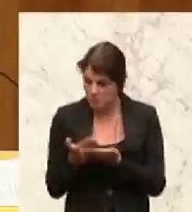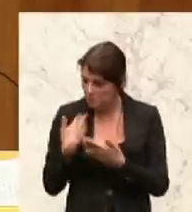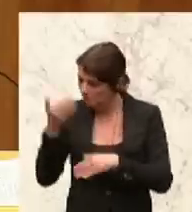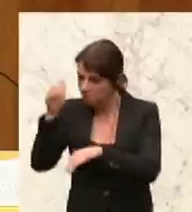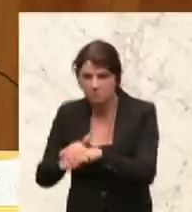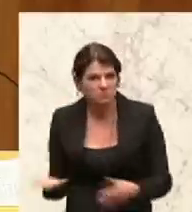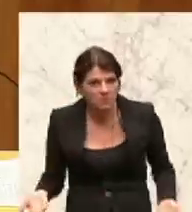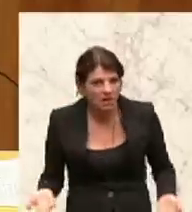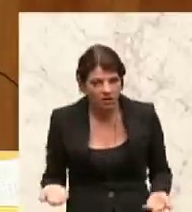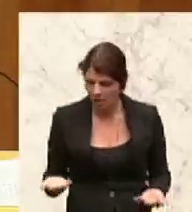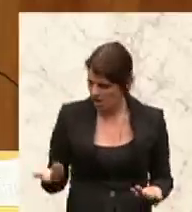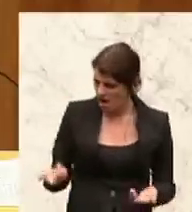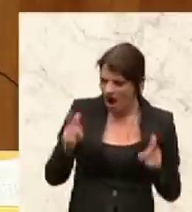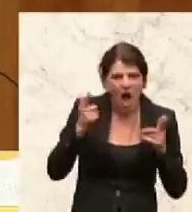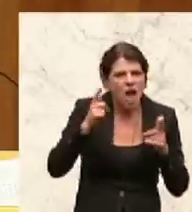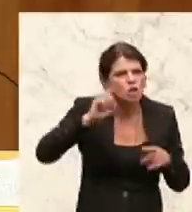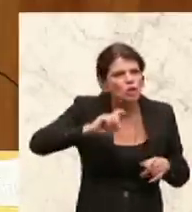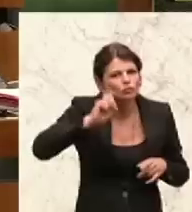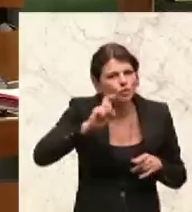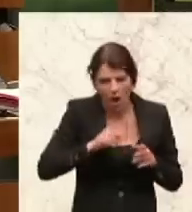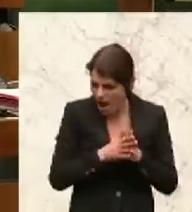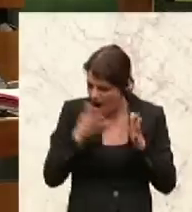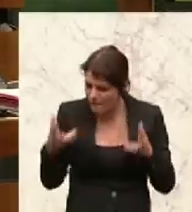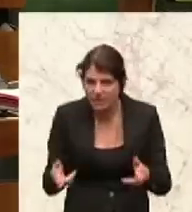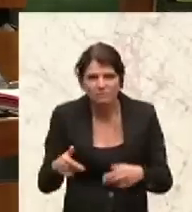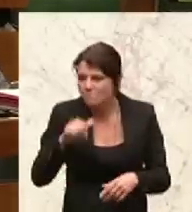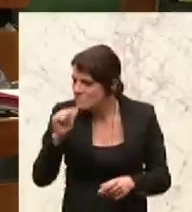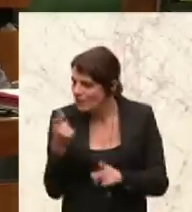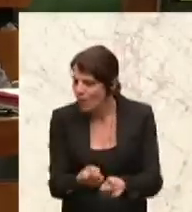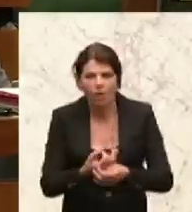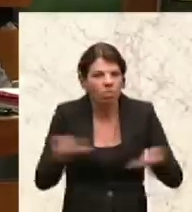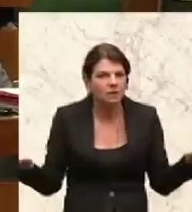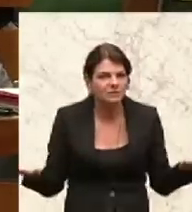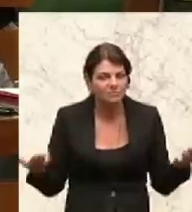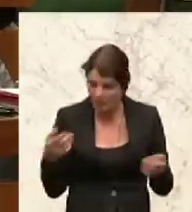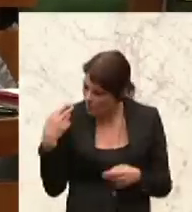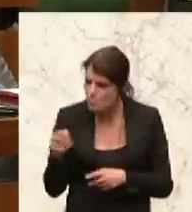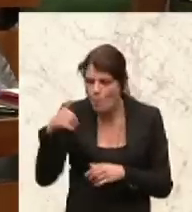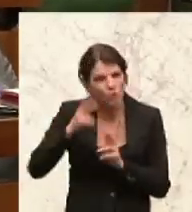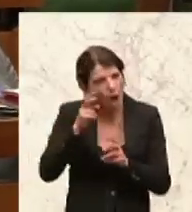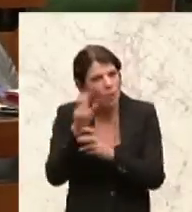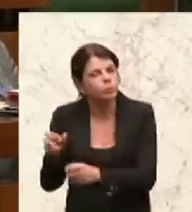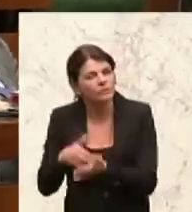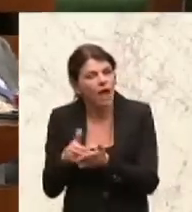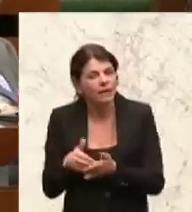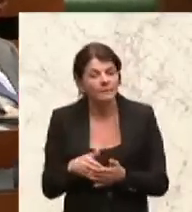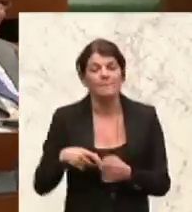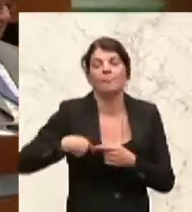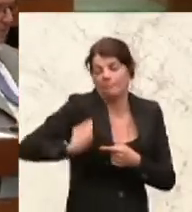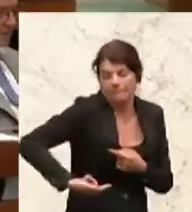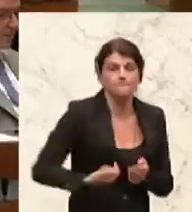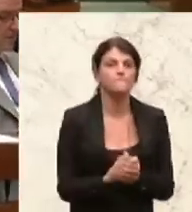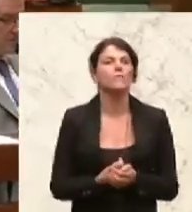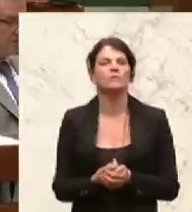einmal die entsprechenden steuerlichen Fristen eingehalten wurden. In der weiteren Folge wird immer